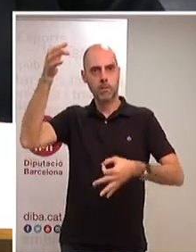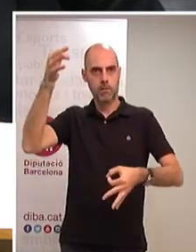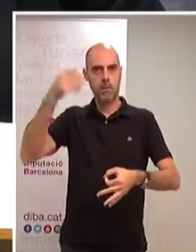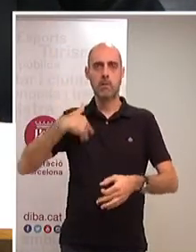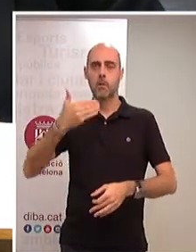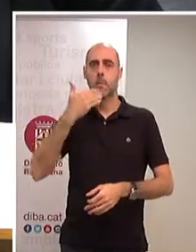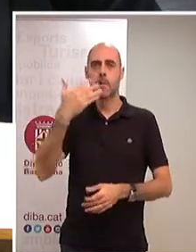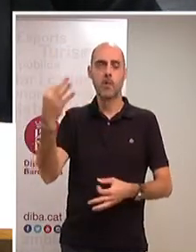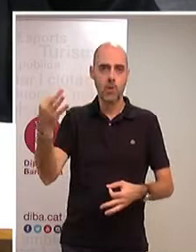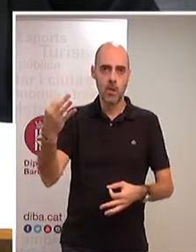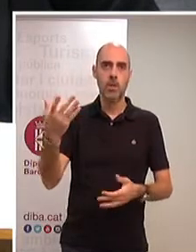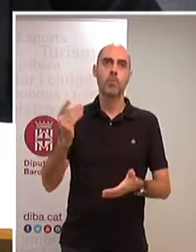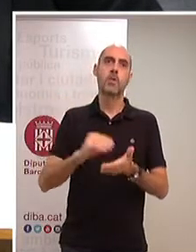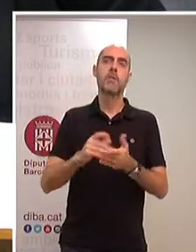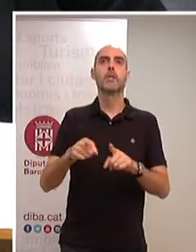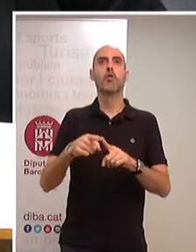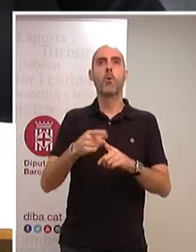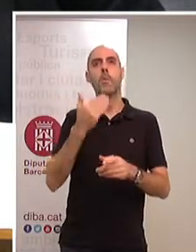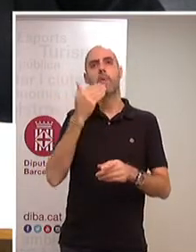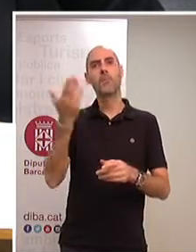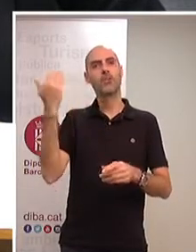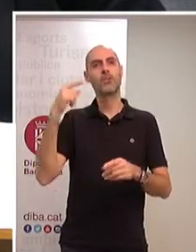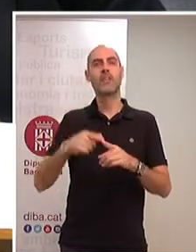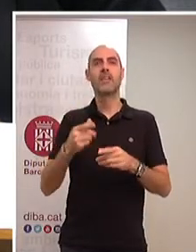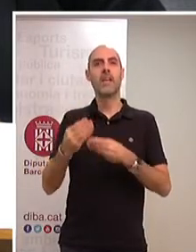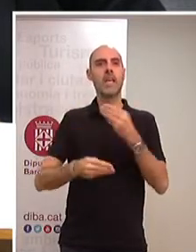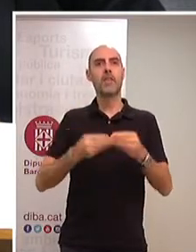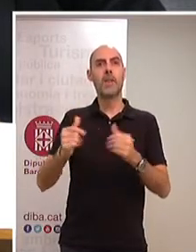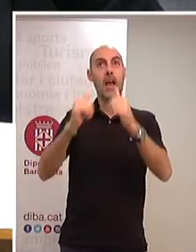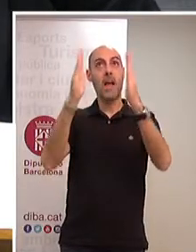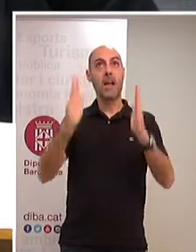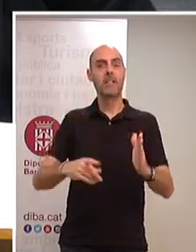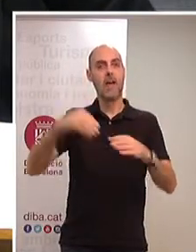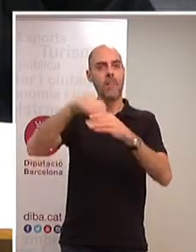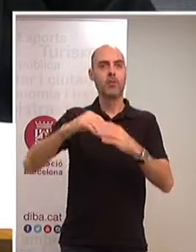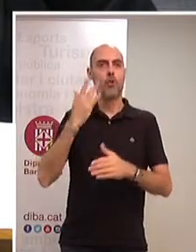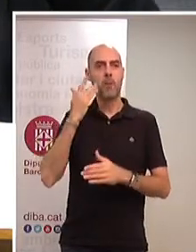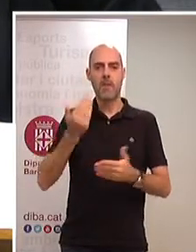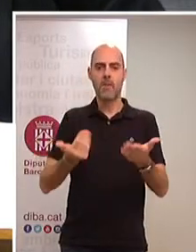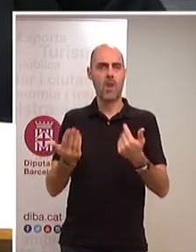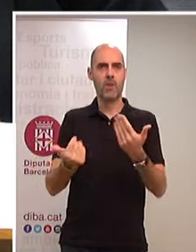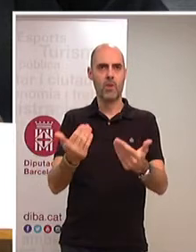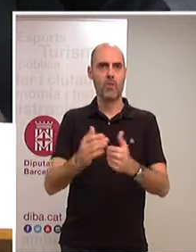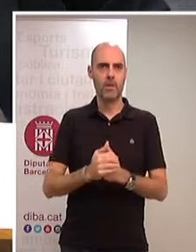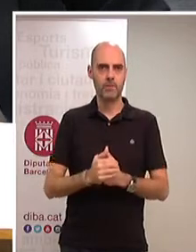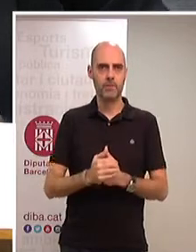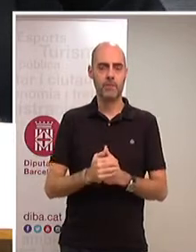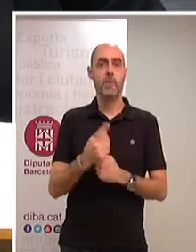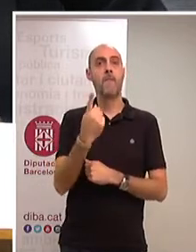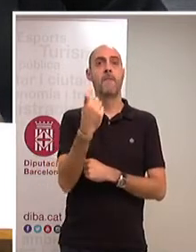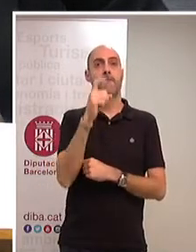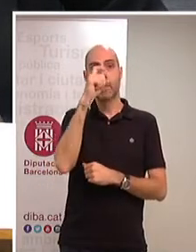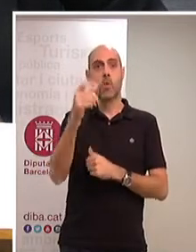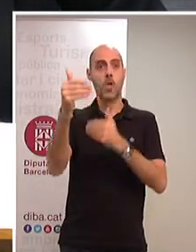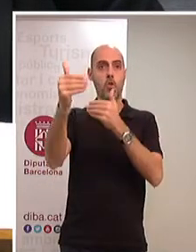demanar que endrecess la casa, entre cometes, el 2015. Per tant, encara ens queda un any per intentar endreçar una miqueta més la casa.